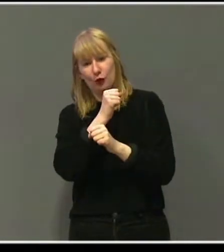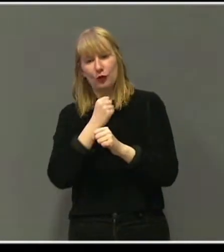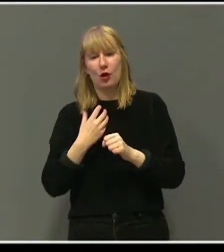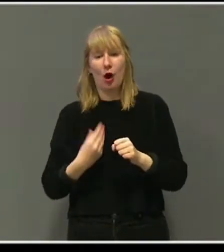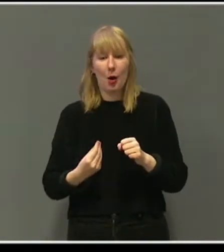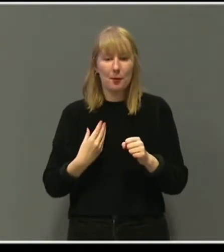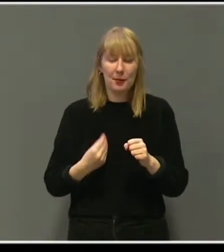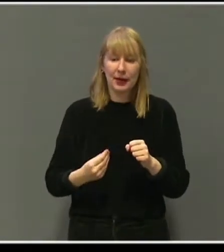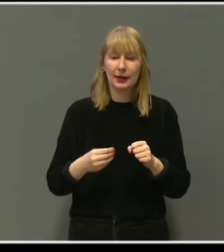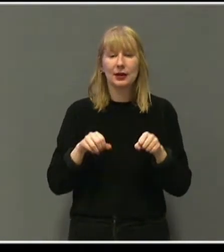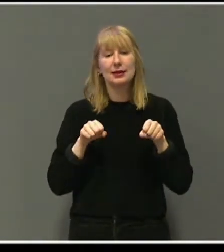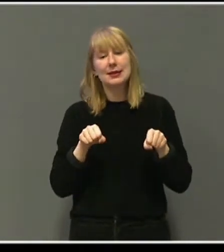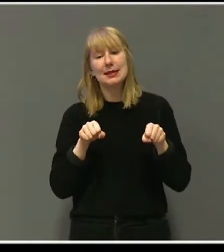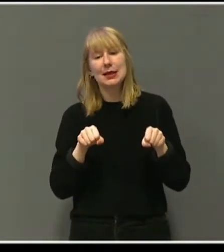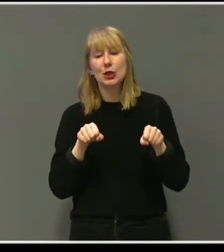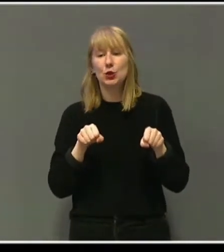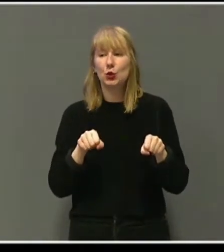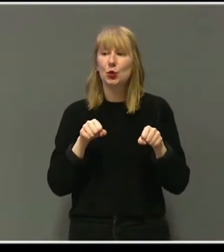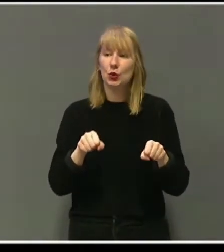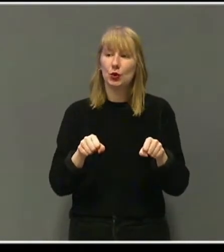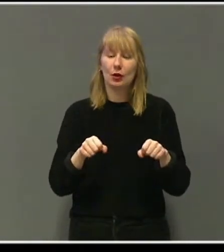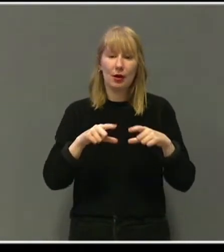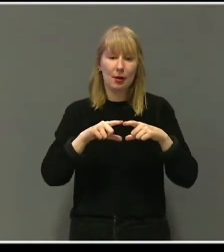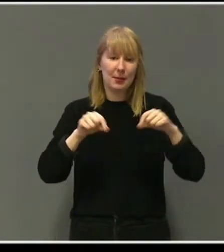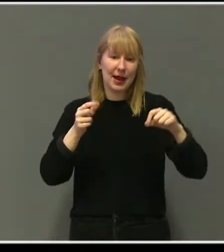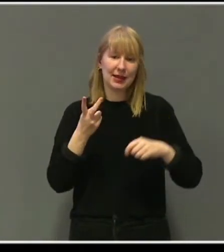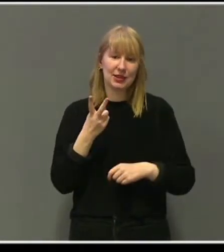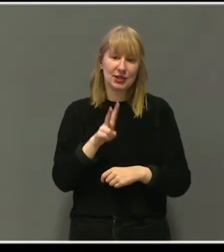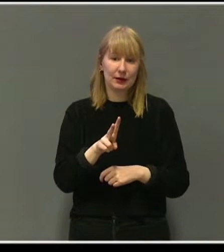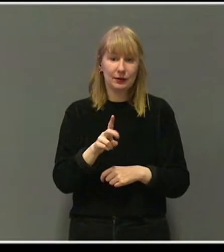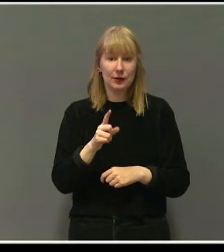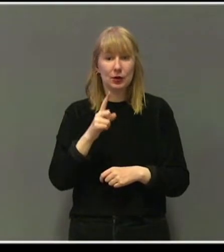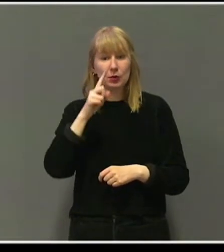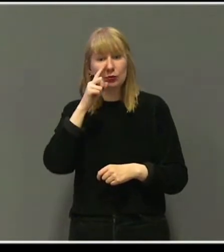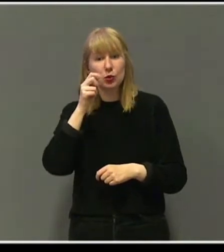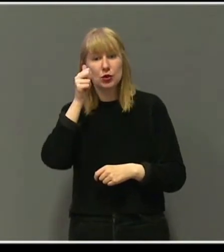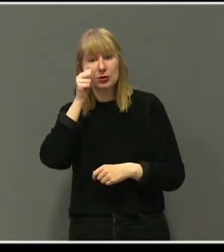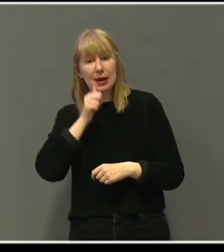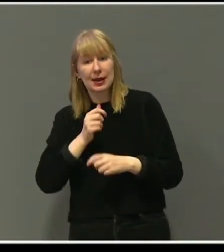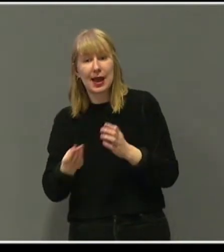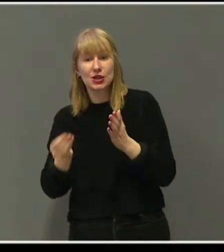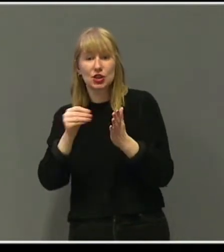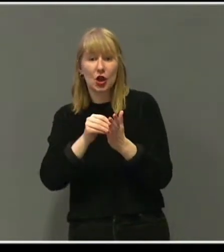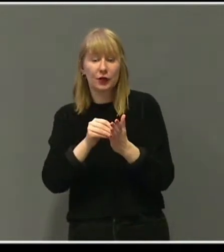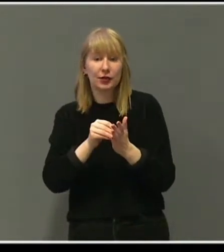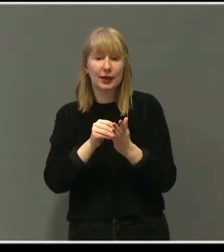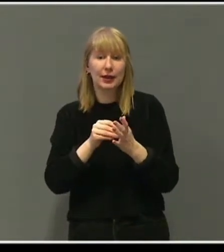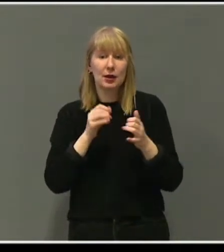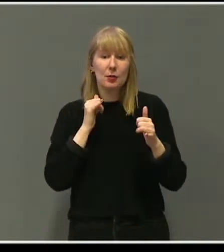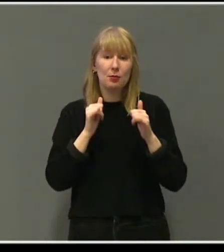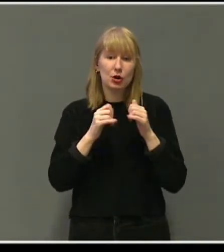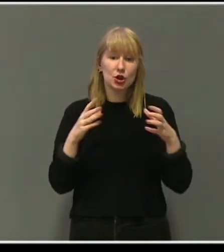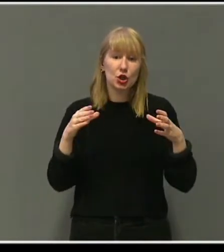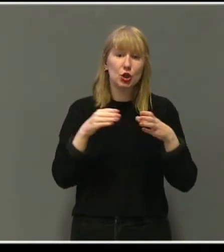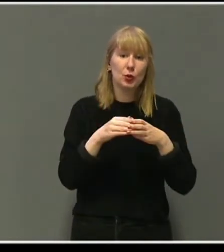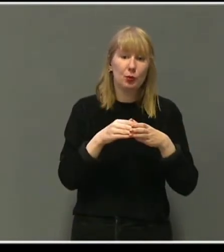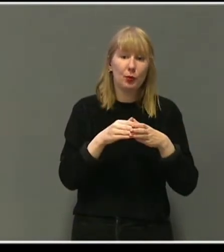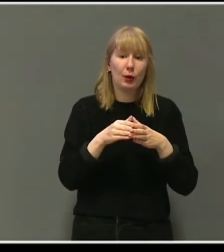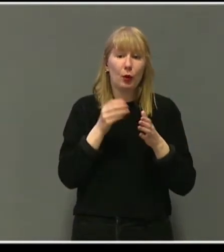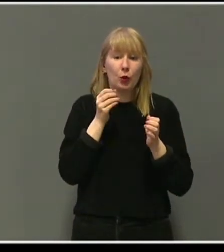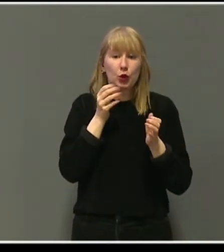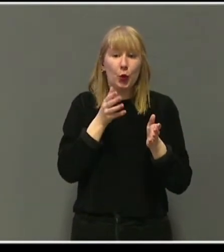Trilleturer og bleieskift. Morsmelkerstatning. Varselgruppe og gulping.